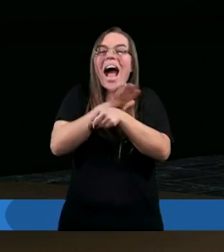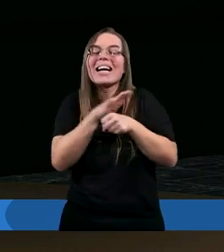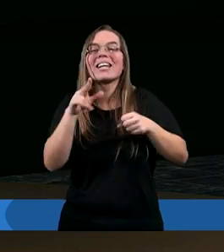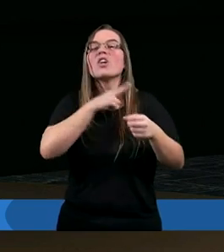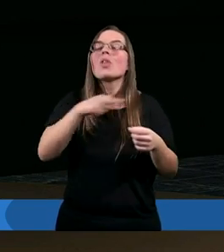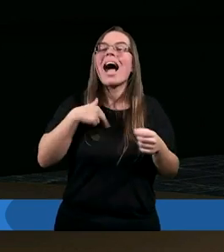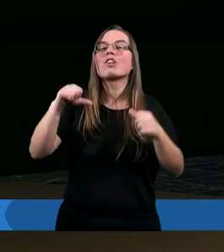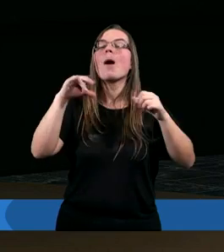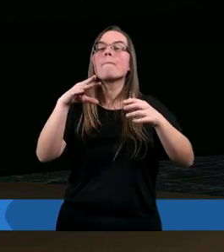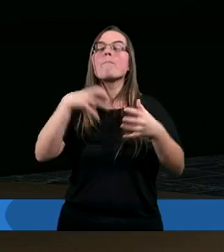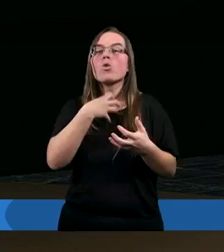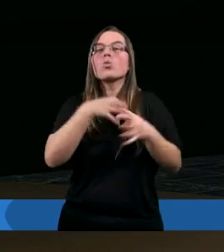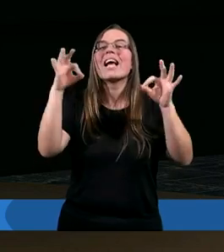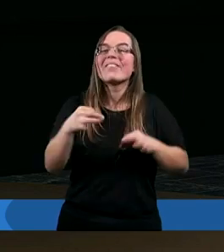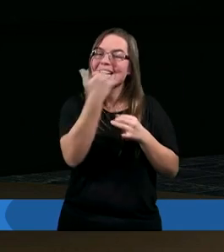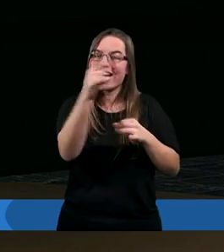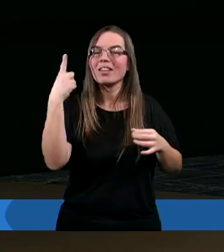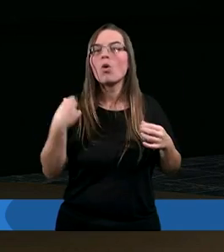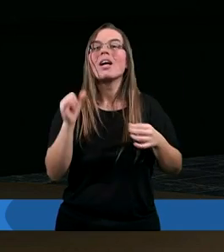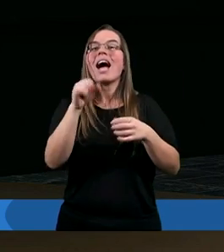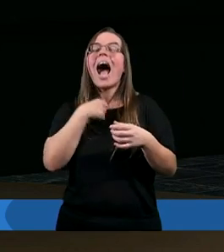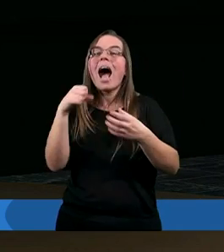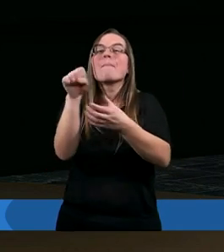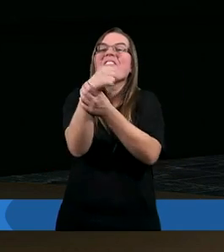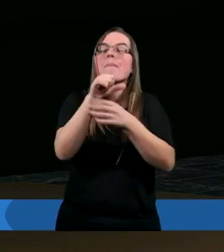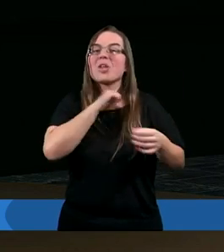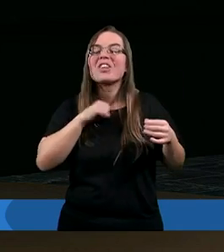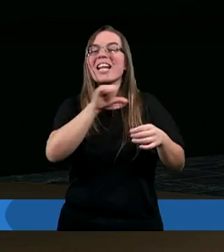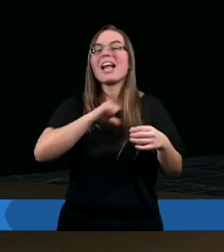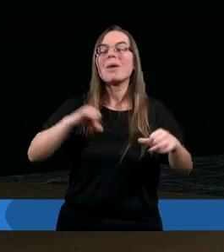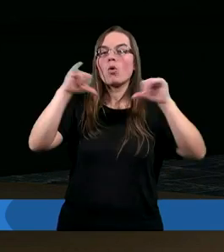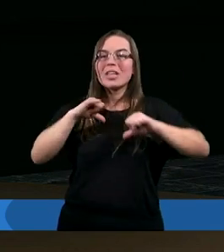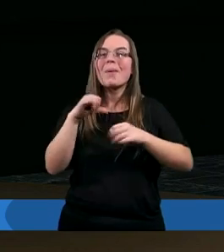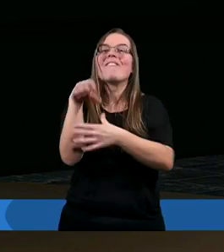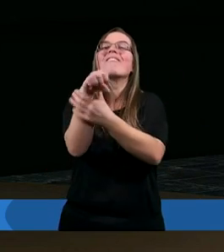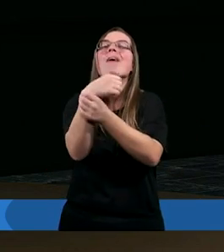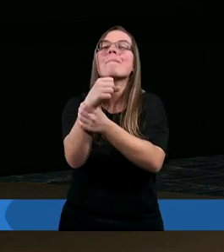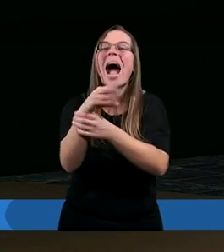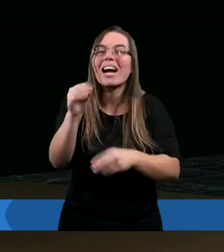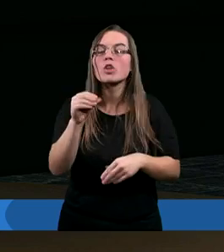zamaskować własne poczucie winy. Tak. A wyprzeć z siebie taki typowy syndrom wyparcia